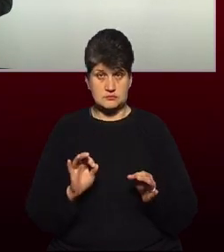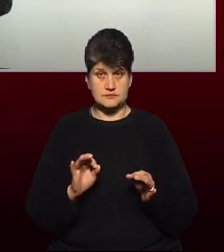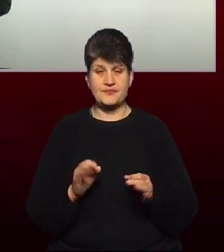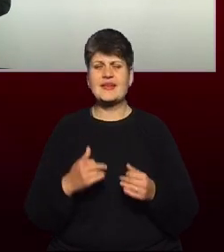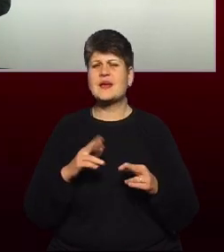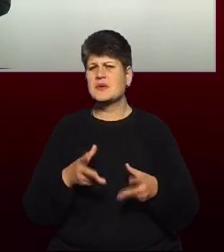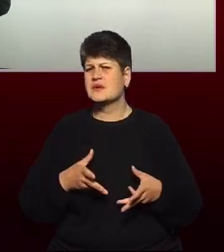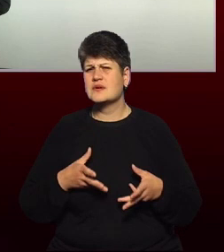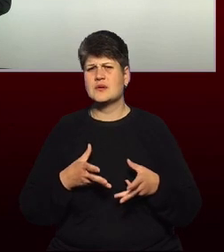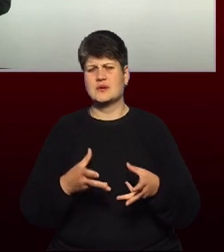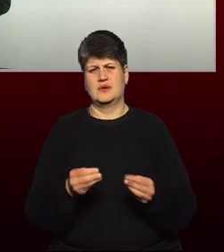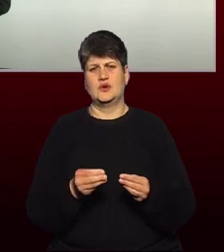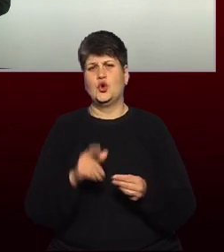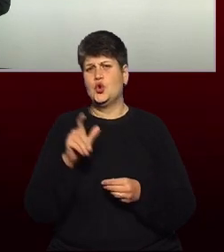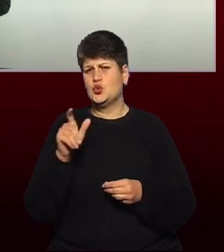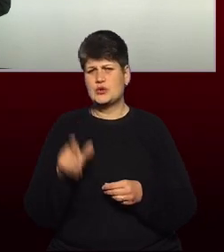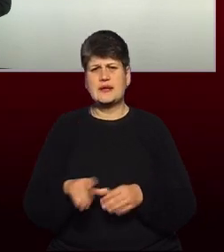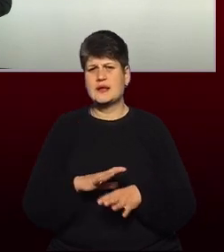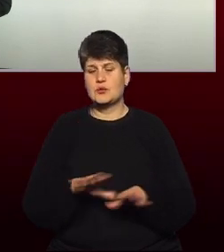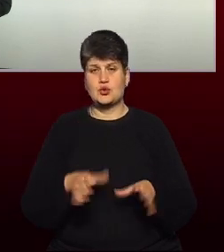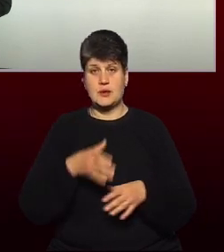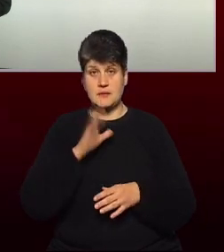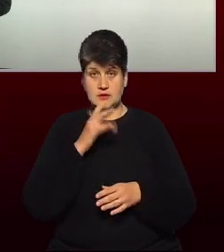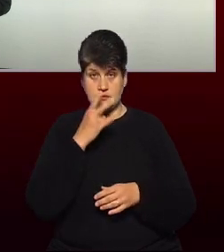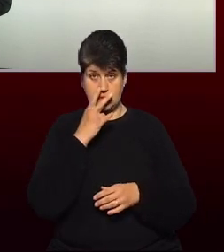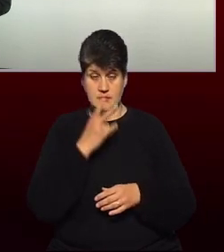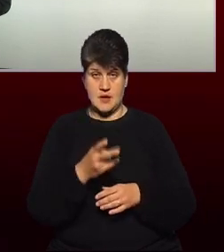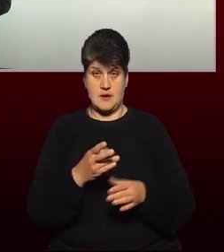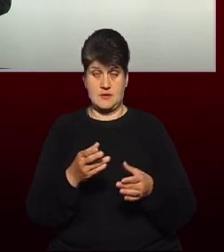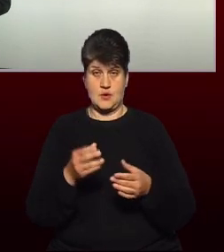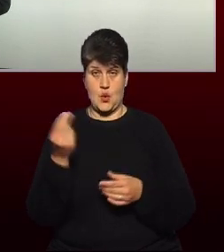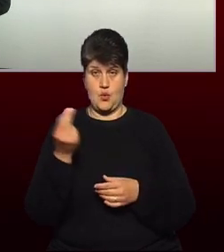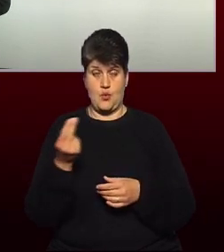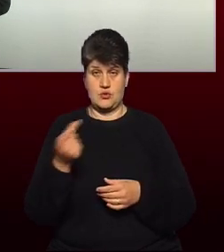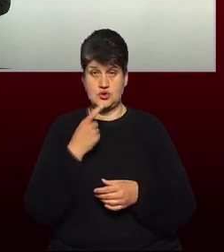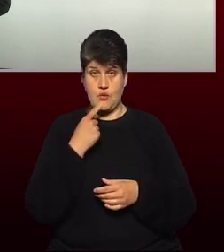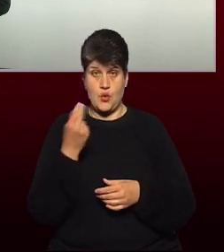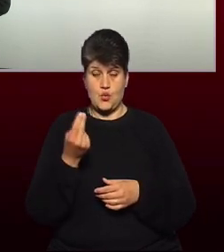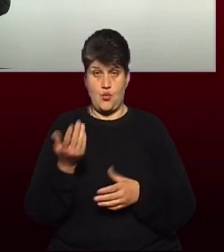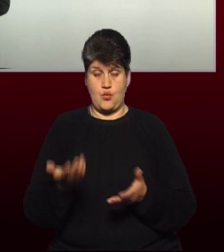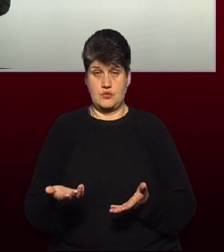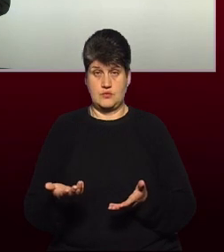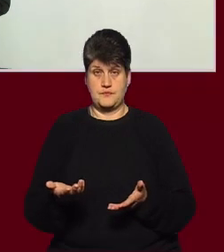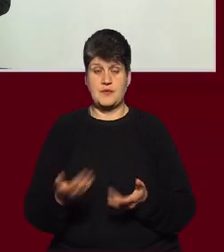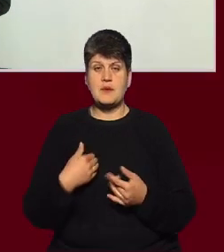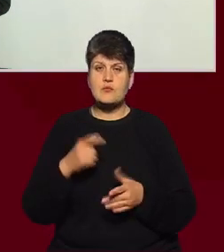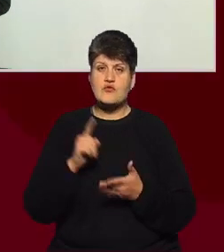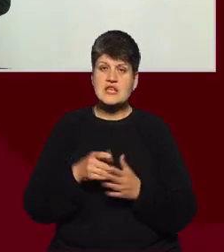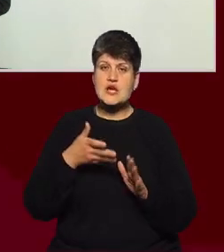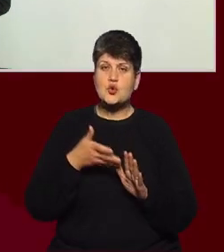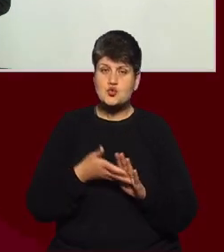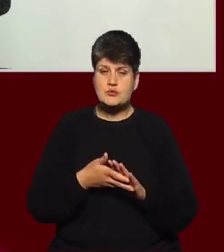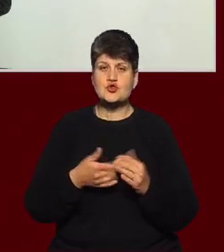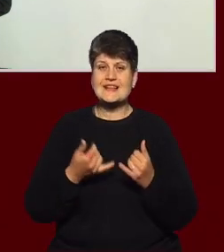людина не буде пити таку воду, якщо вона має візуальне забарвлення червоного кольору. Просто ми повинні ще раз розуміти, що для питних